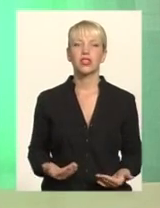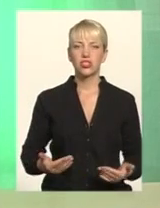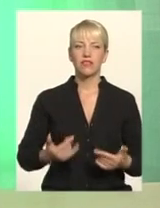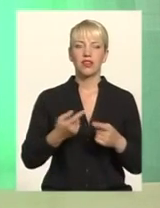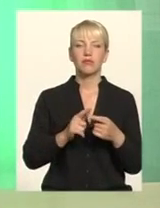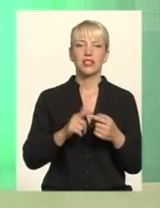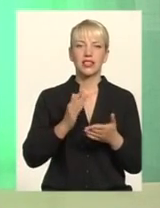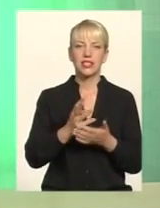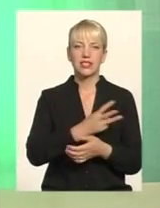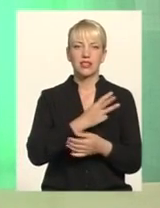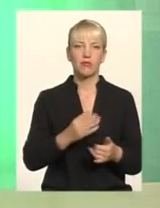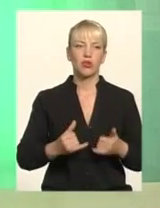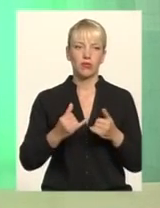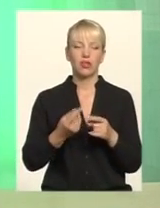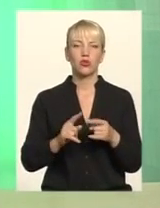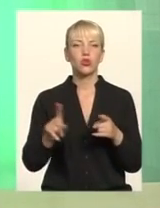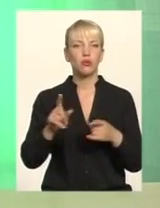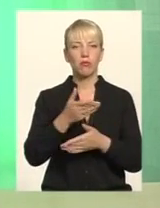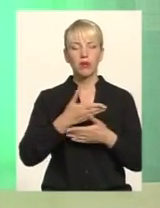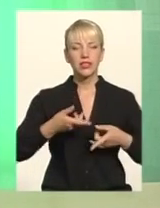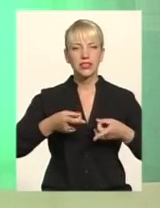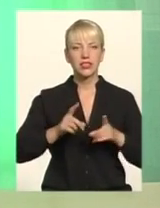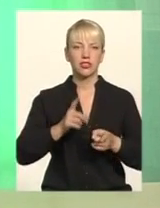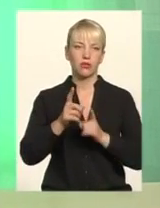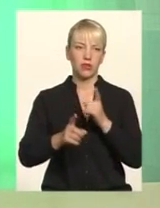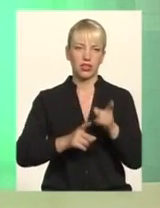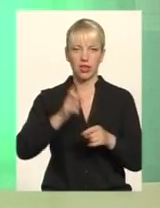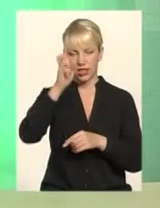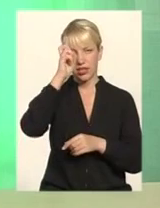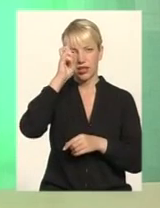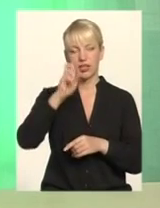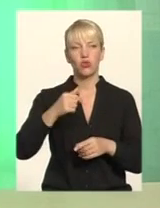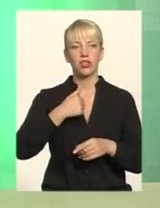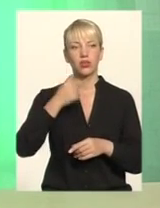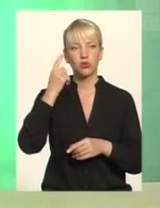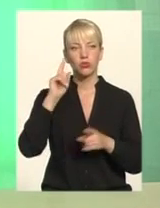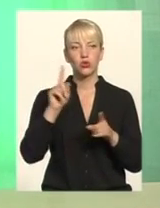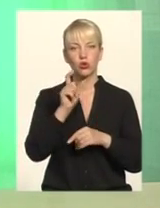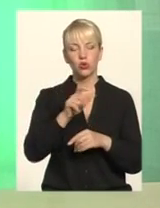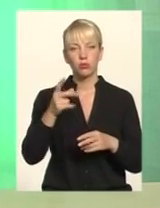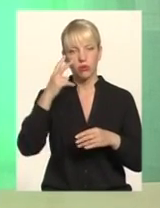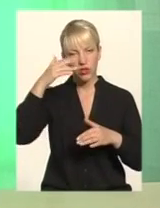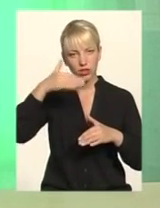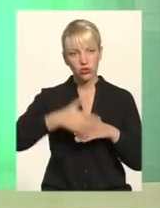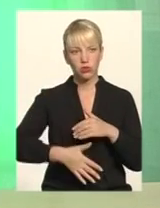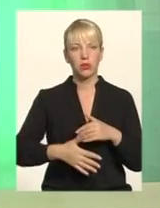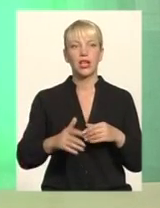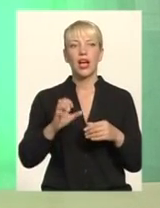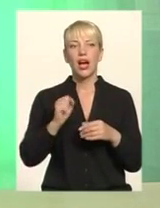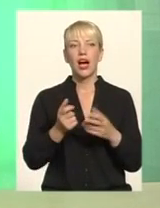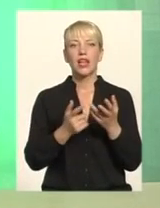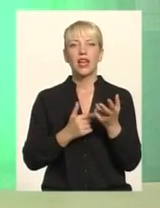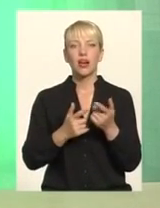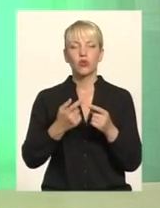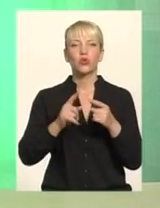є стимулом для того, щоб ми дійсно міняли країну І я думаю, що люди це повинні розуміти, а на рахунок